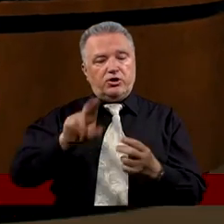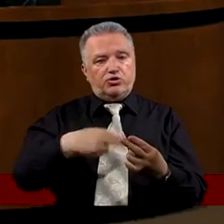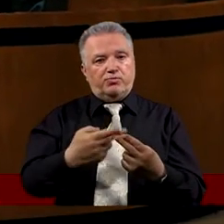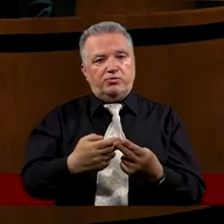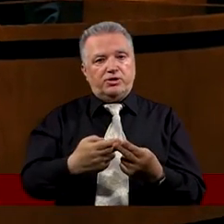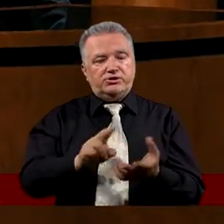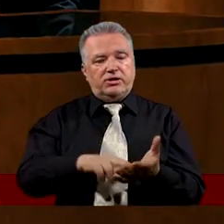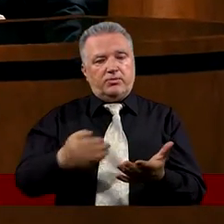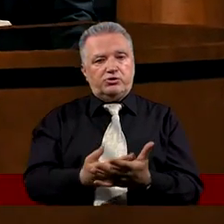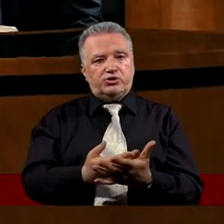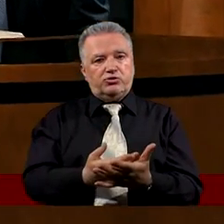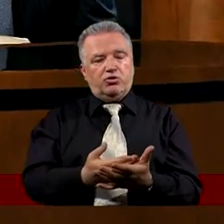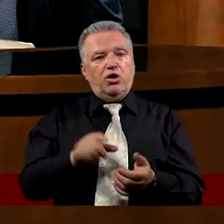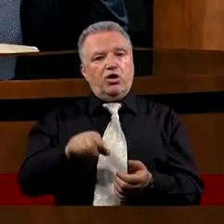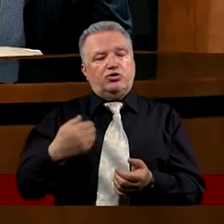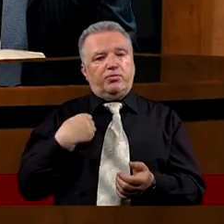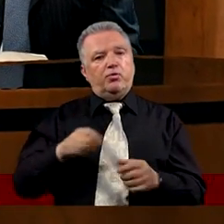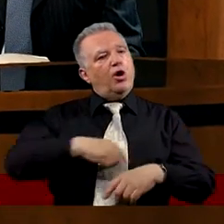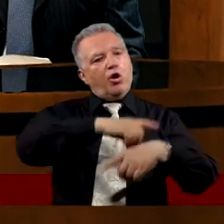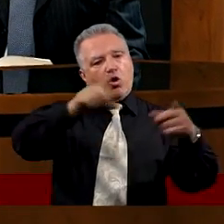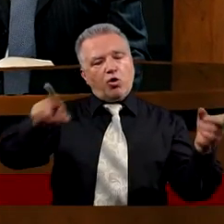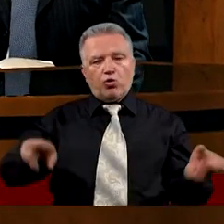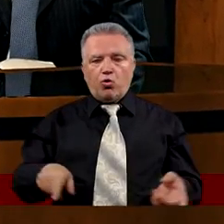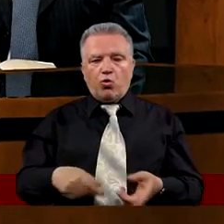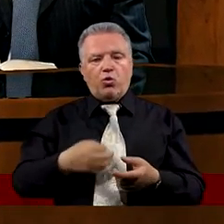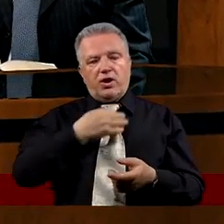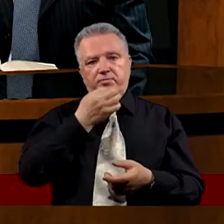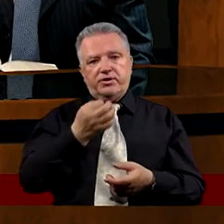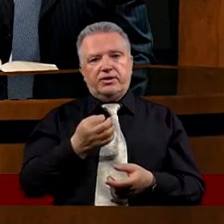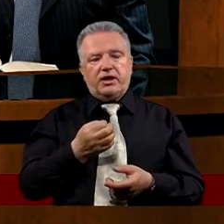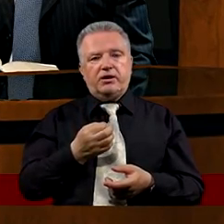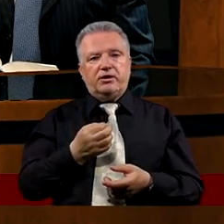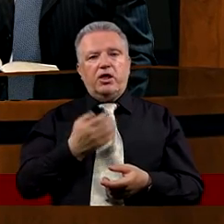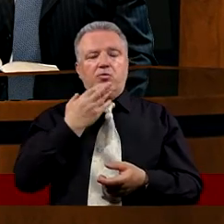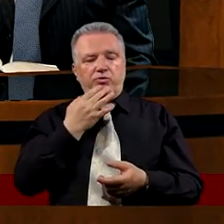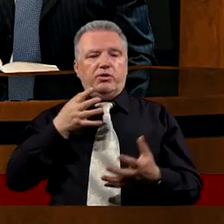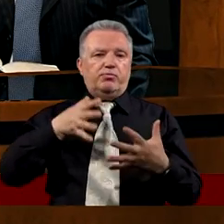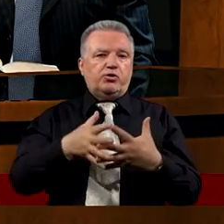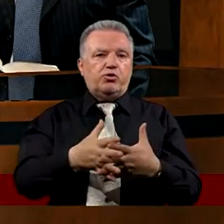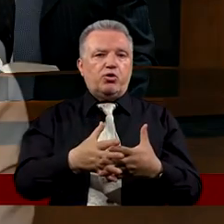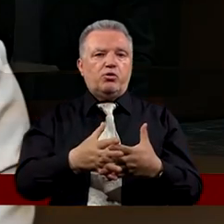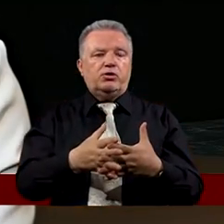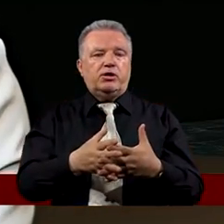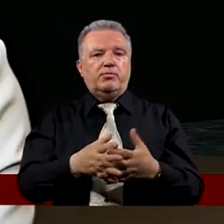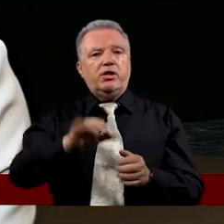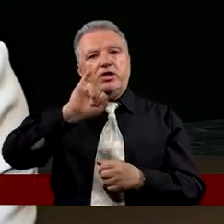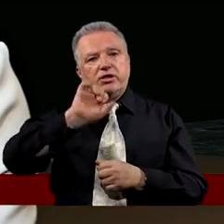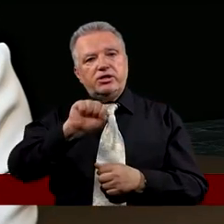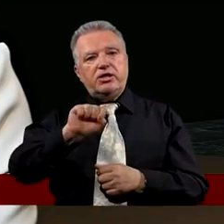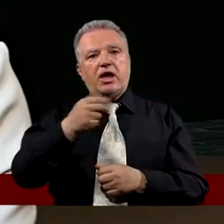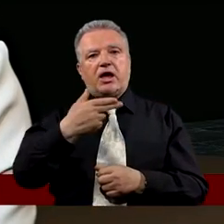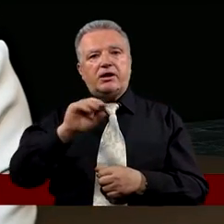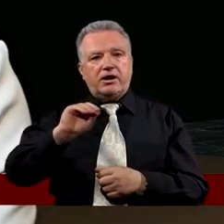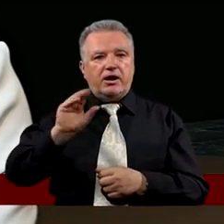które na nie padły na początku To było takie ogólne pytanie Za kogo? I padają, że jest prorokiem, inni, że Janem